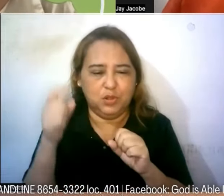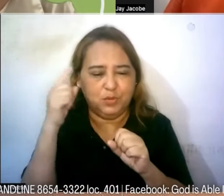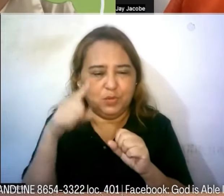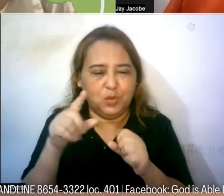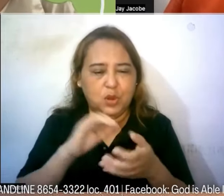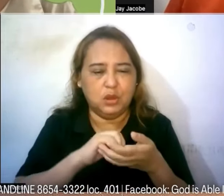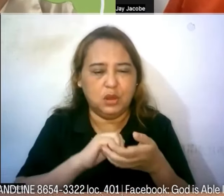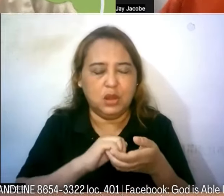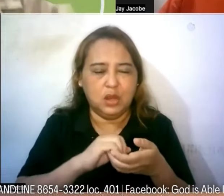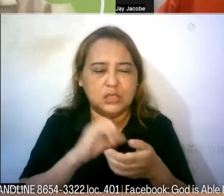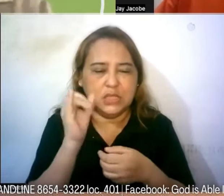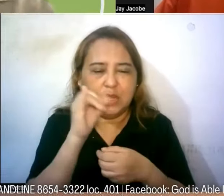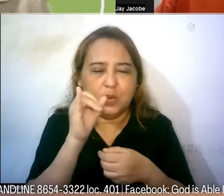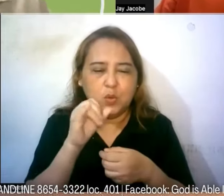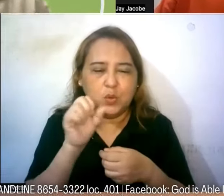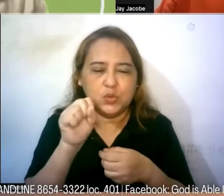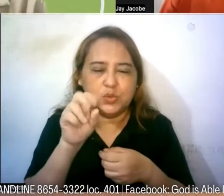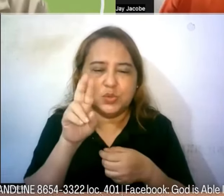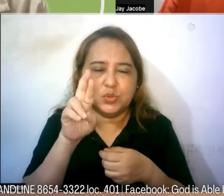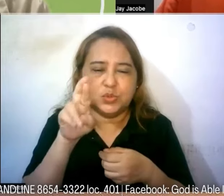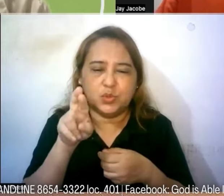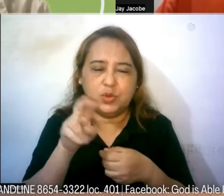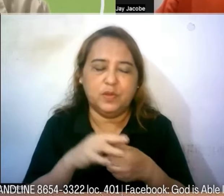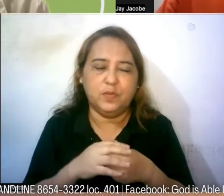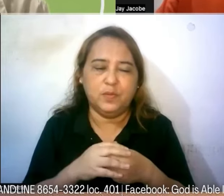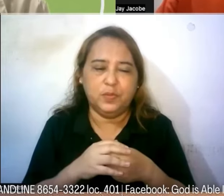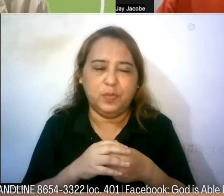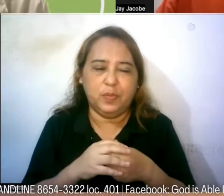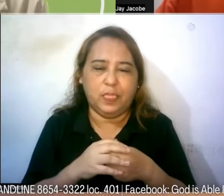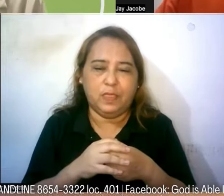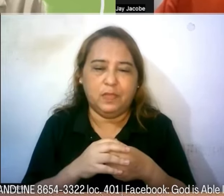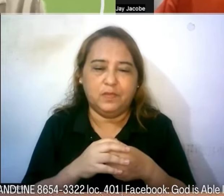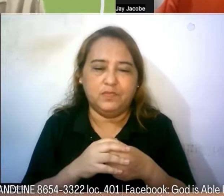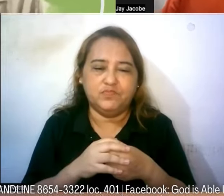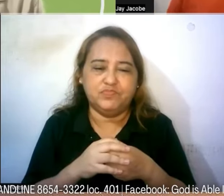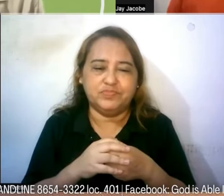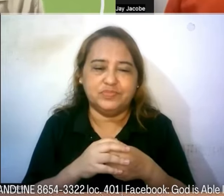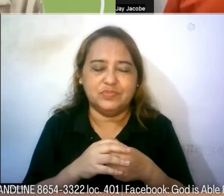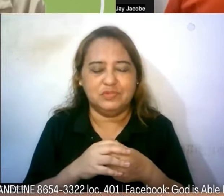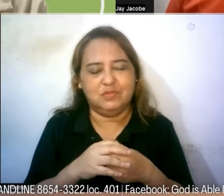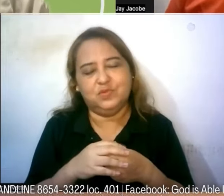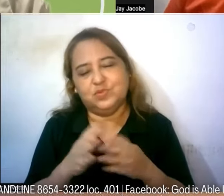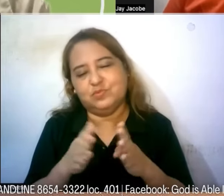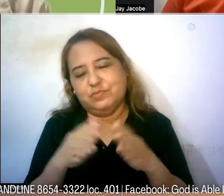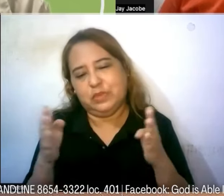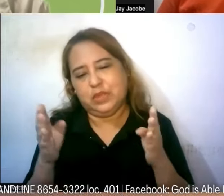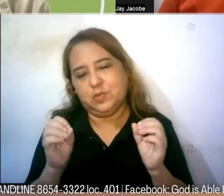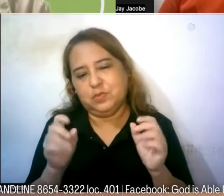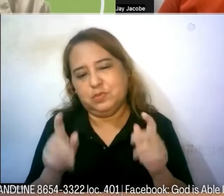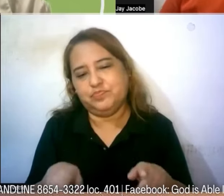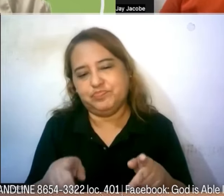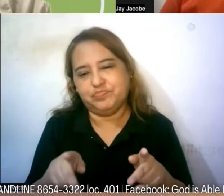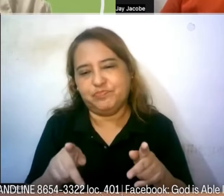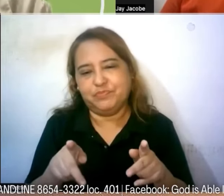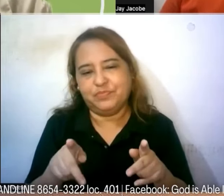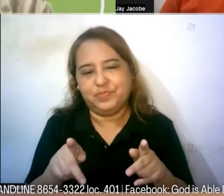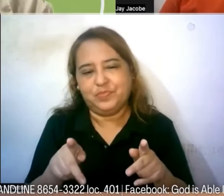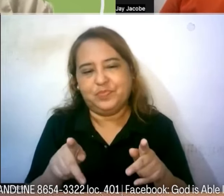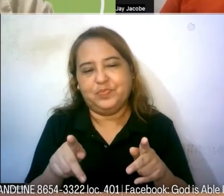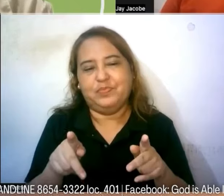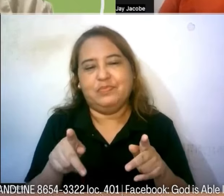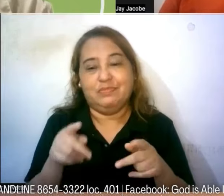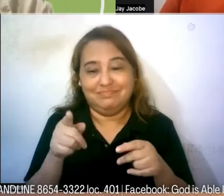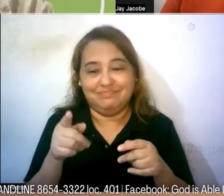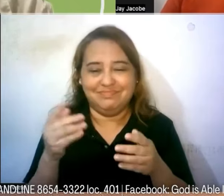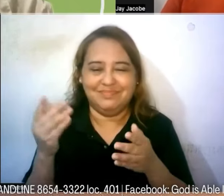natin sa Ilocos Sur Sorry napakalaking pribile kayo po ay pumunta rito